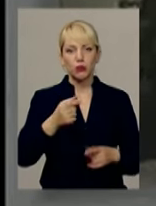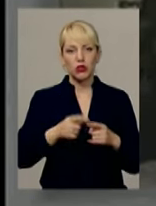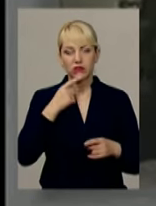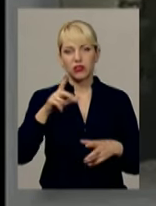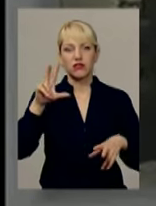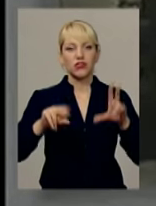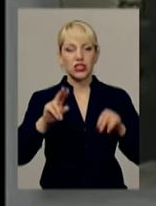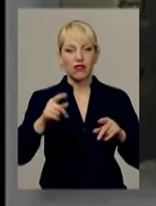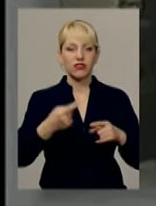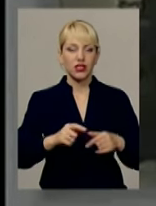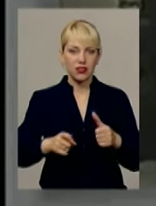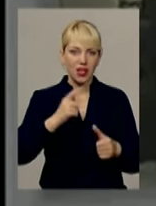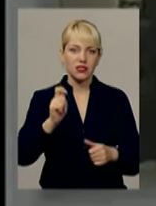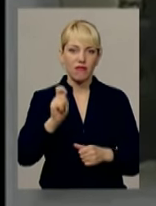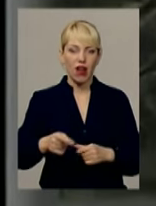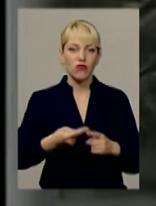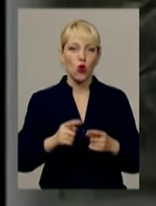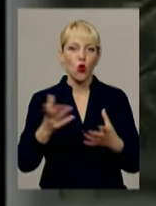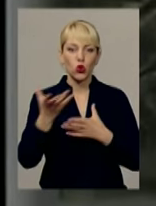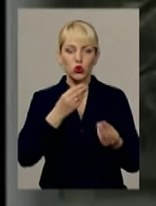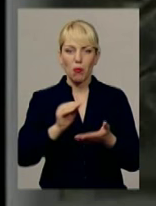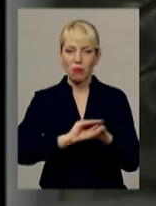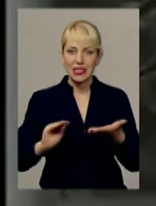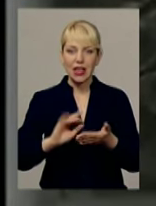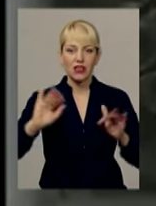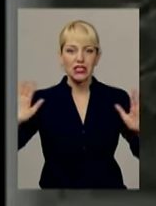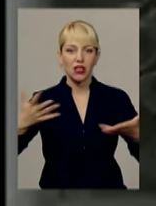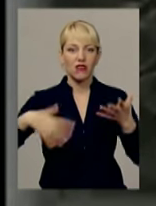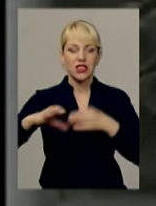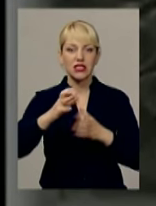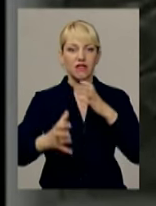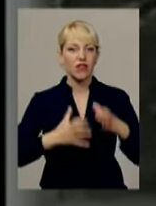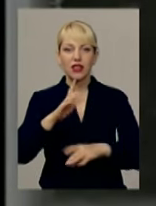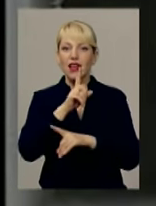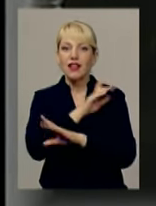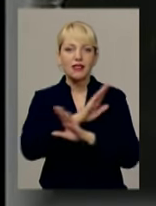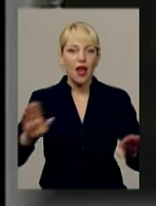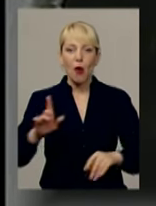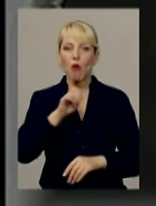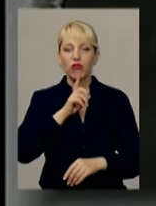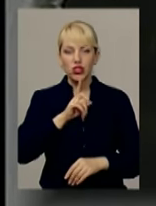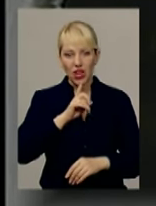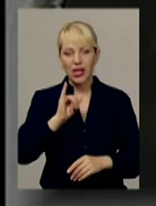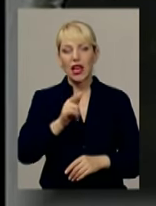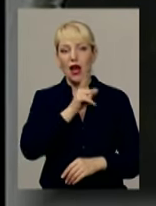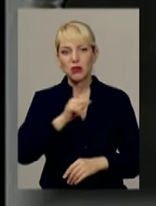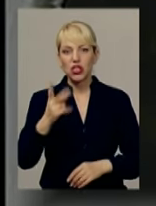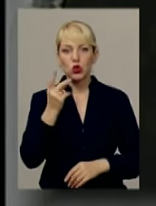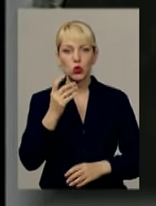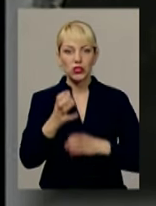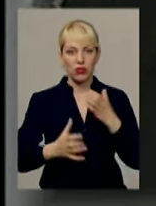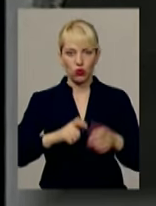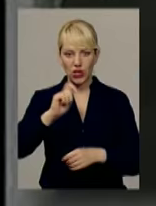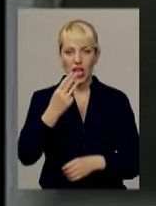штучним. Писав про це у Ватикан та закликав світову громадськість не мовчати. А під час Другої світової війни Андрей